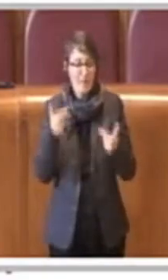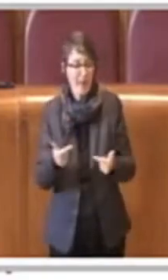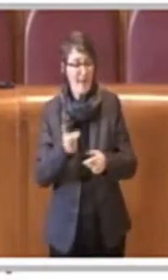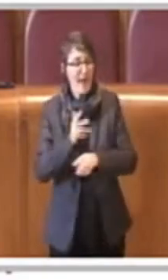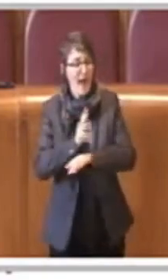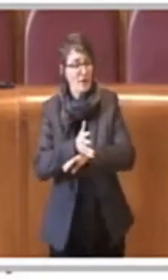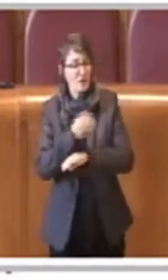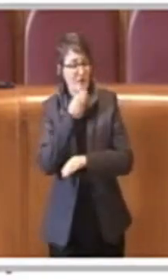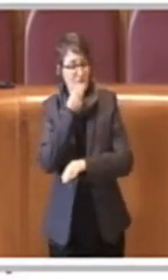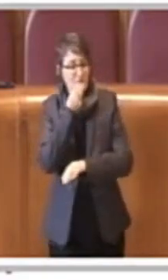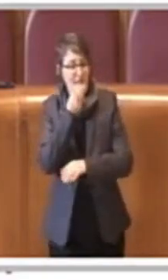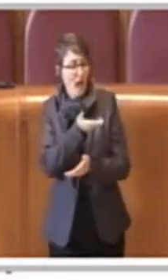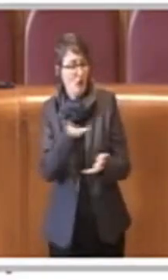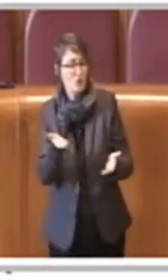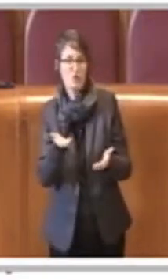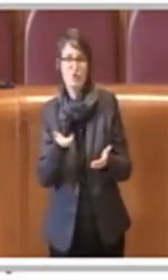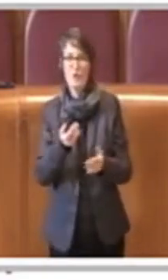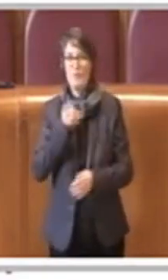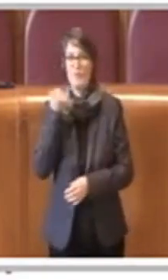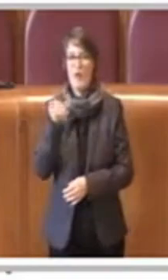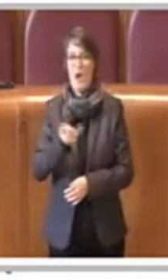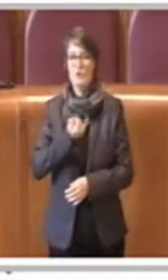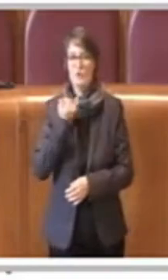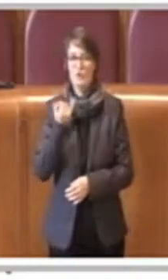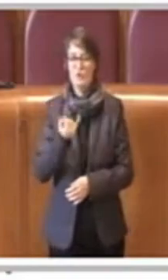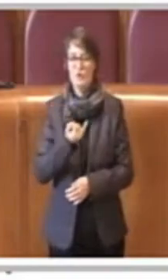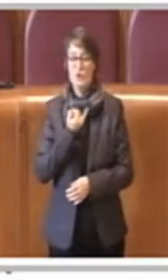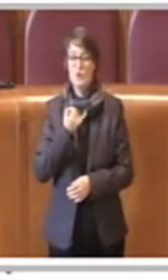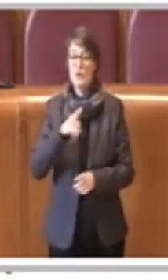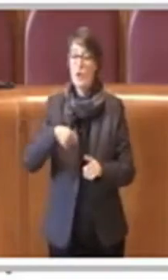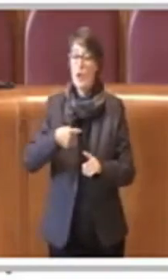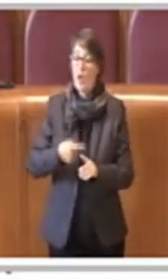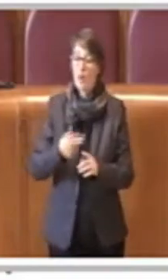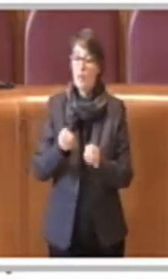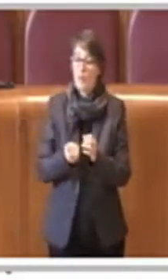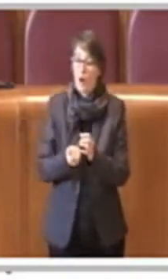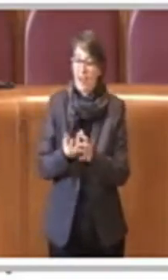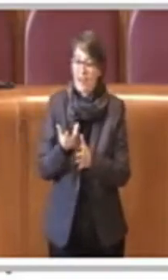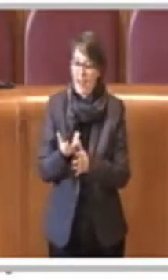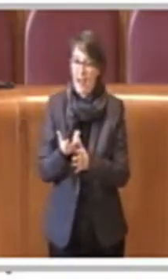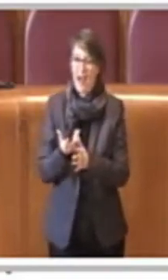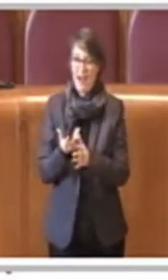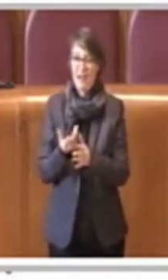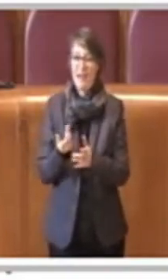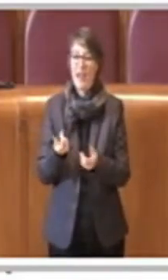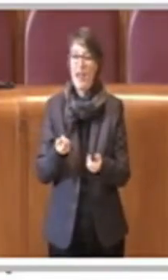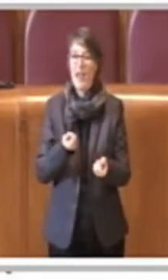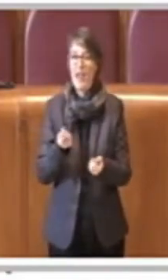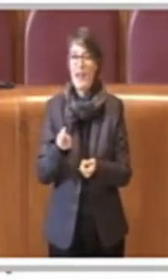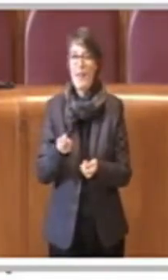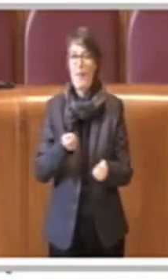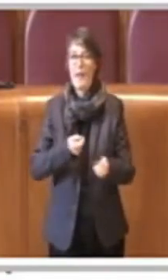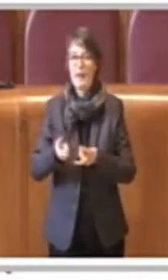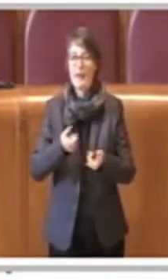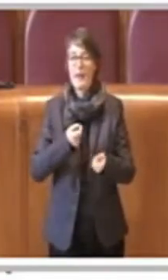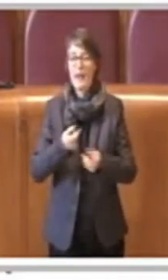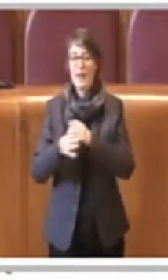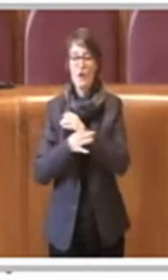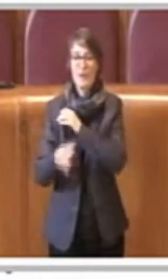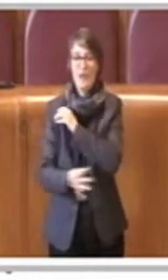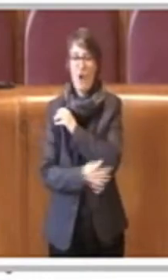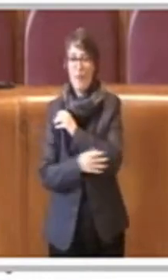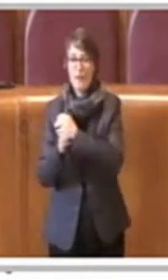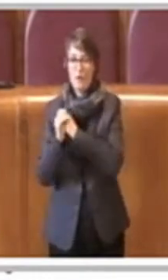facile, di creare un chilometro zero ovviamente che dia la possibilità